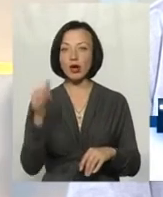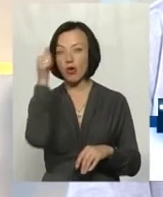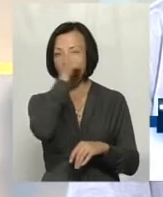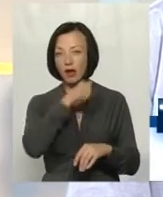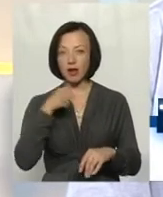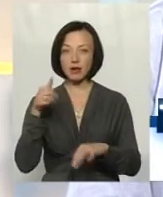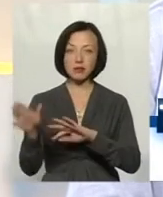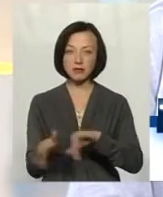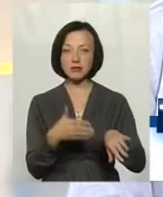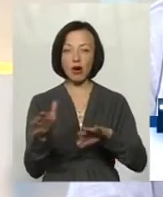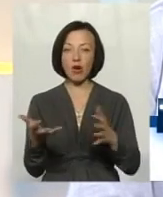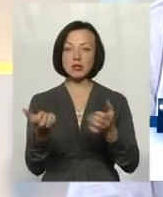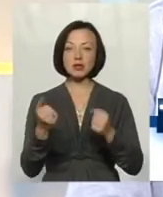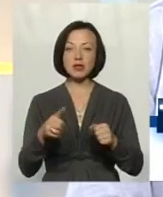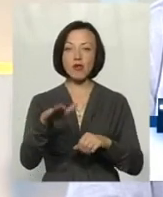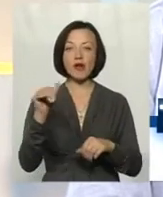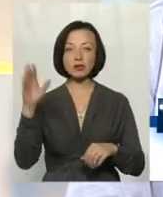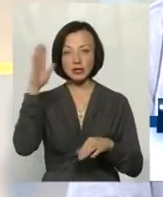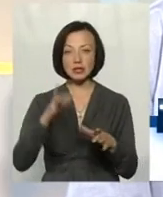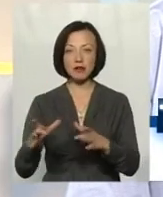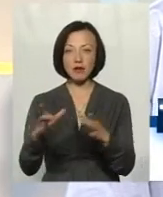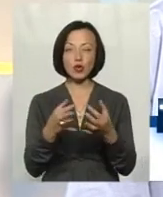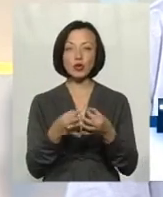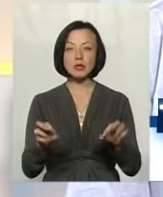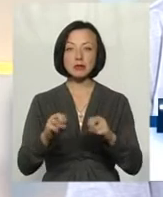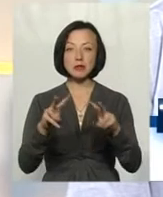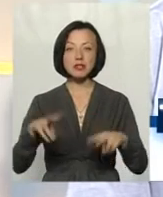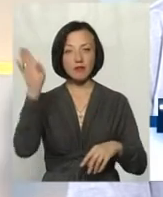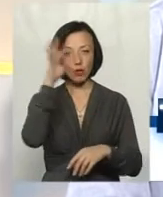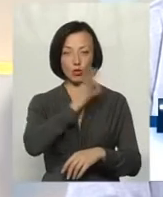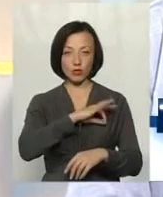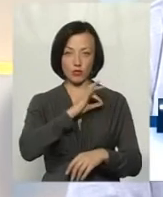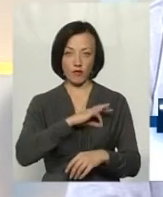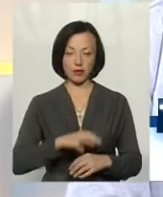для того, щоб отримати той варенду ставок і так само дозвіл на спецводокористування.